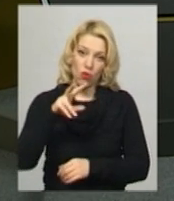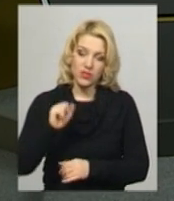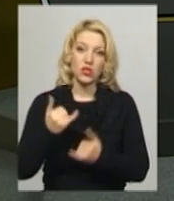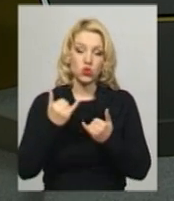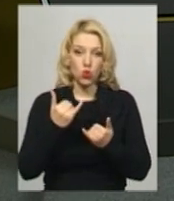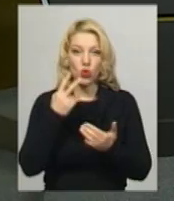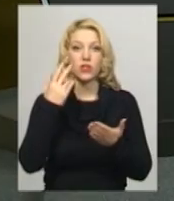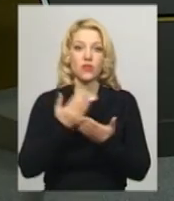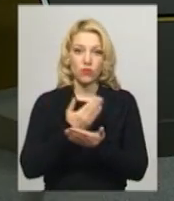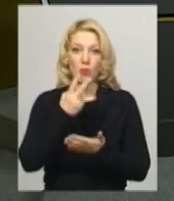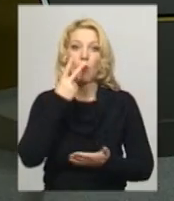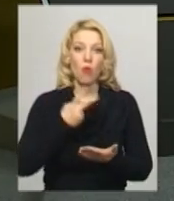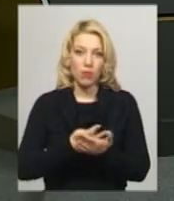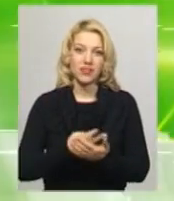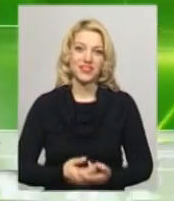випуску ви побачите.